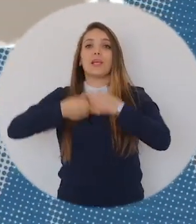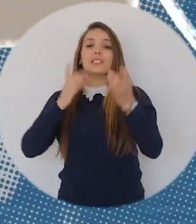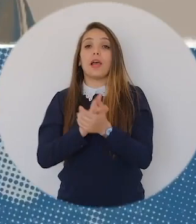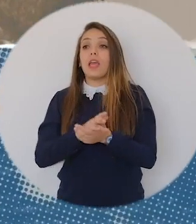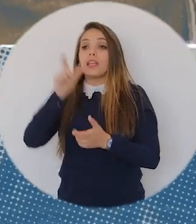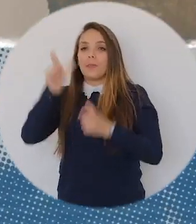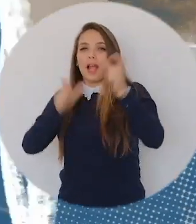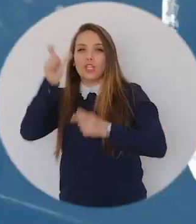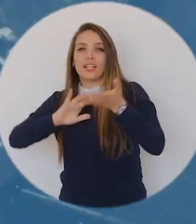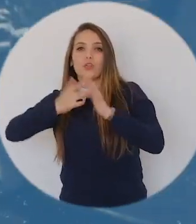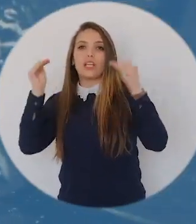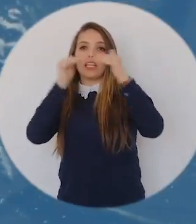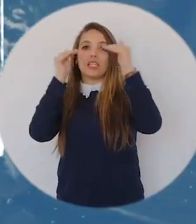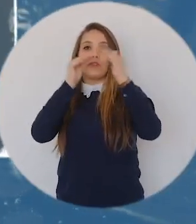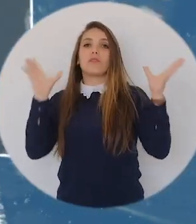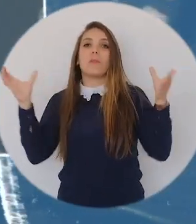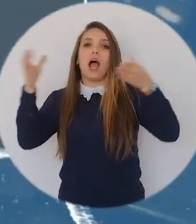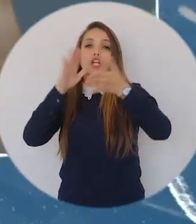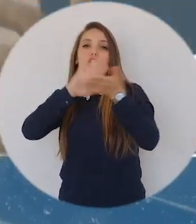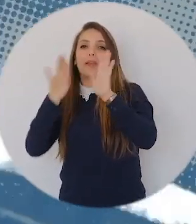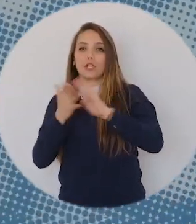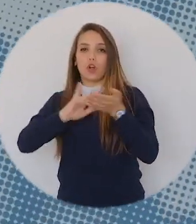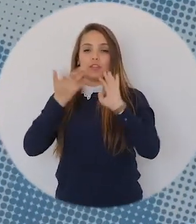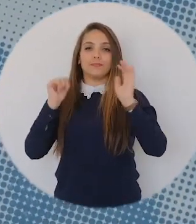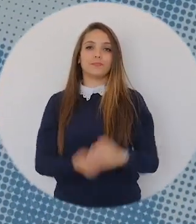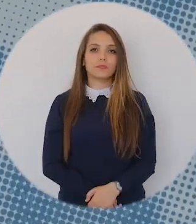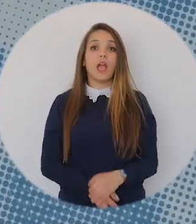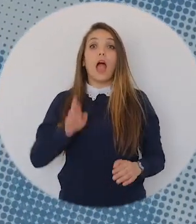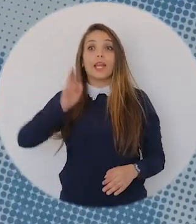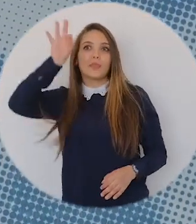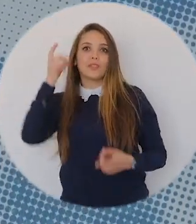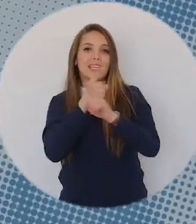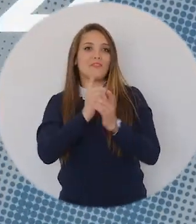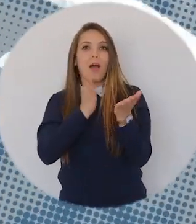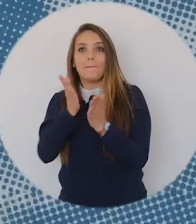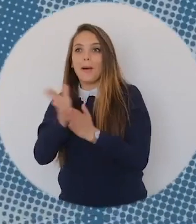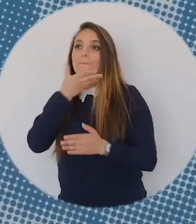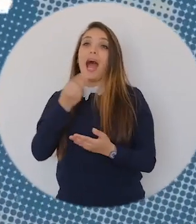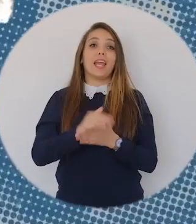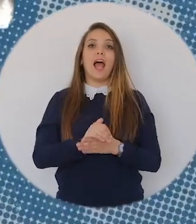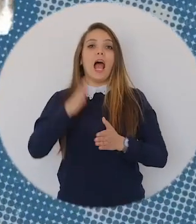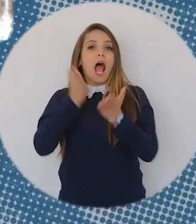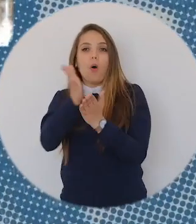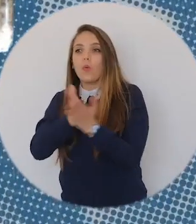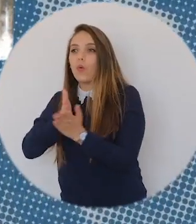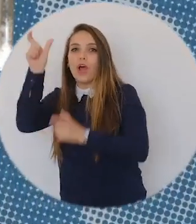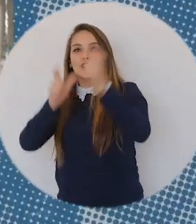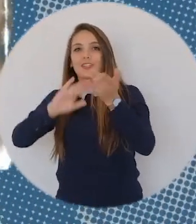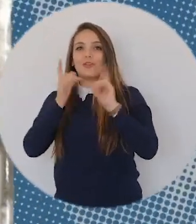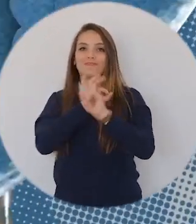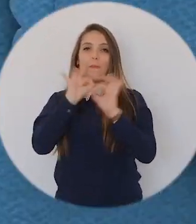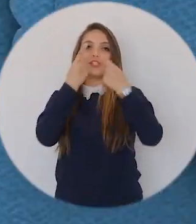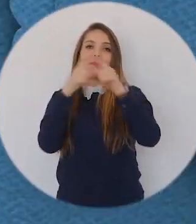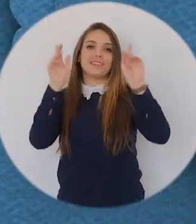صحيح بدعم قيامة ديمقراطية والدولة المدنية مع شركائها من المجتمع المدني وهكا تبقى الرابطة وفية لشعارها كل الحقوق لكل